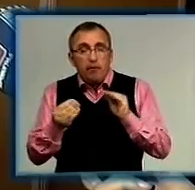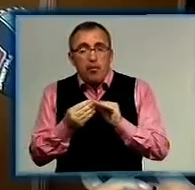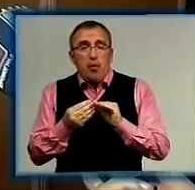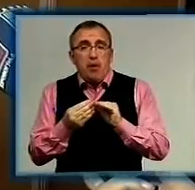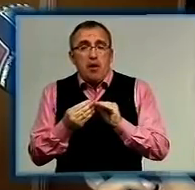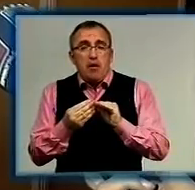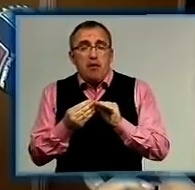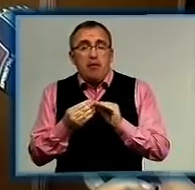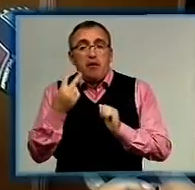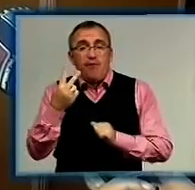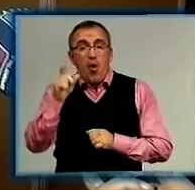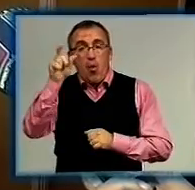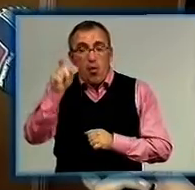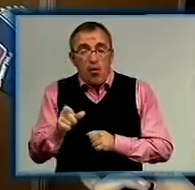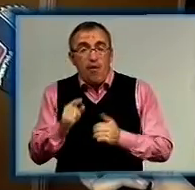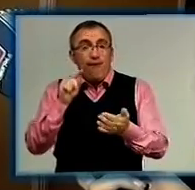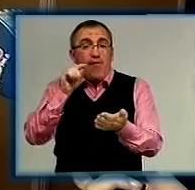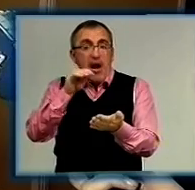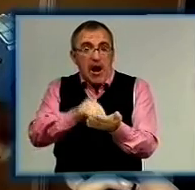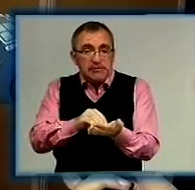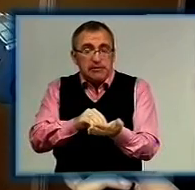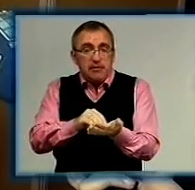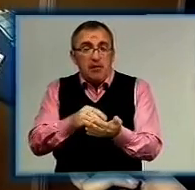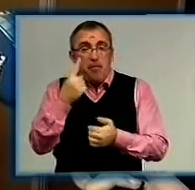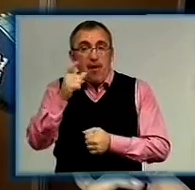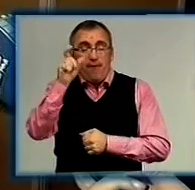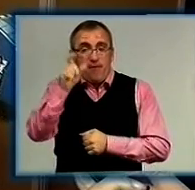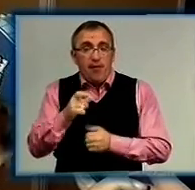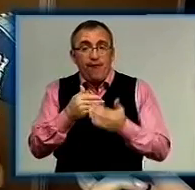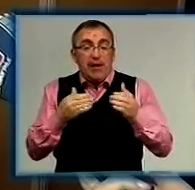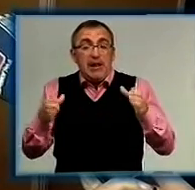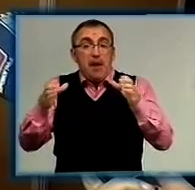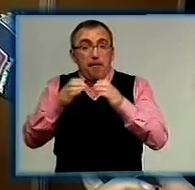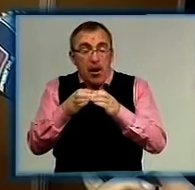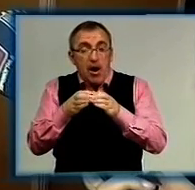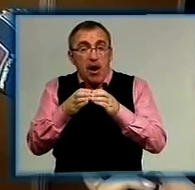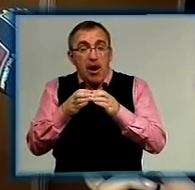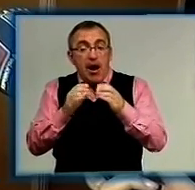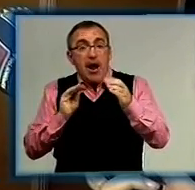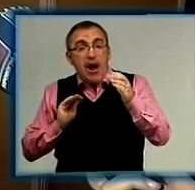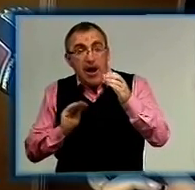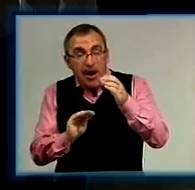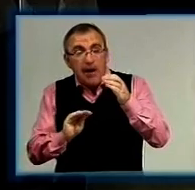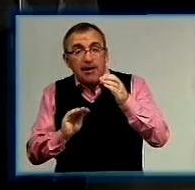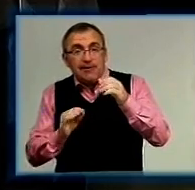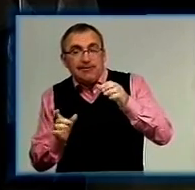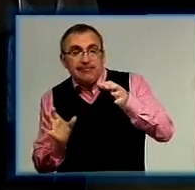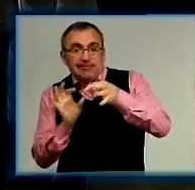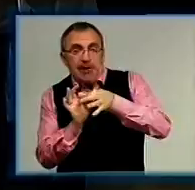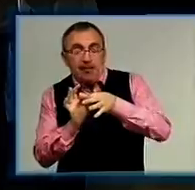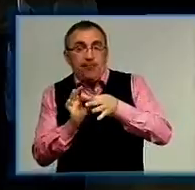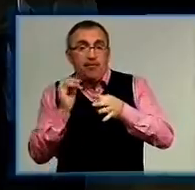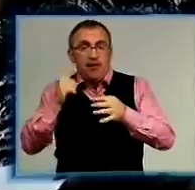двома особами, які вказані. От перша особа від партії, а інший кандидат, який закріплений. Суттєвих